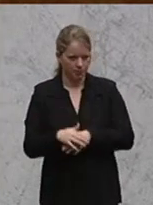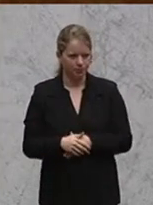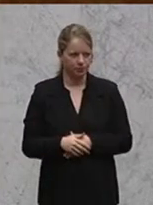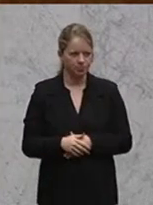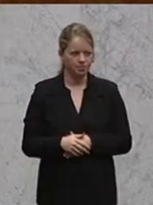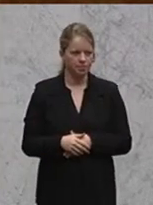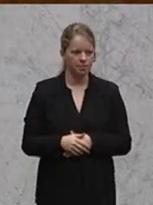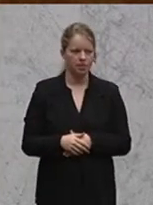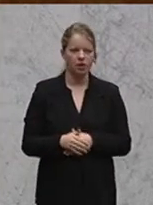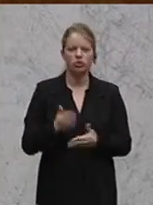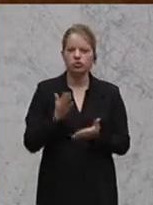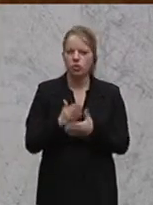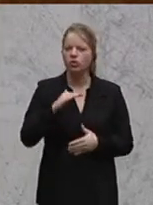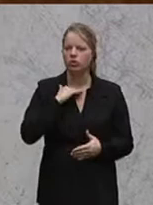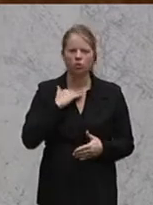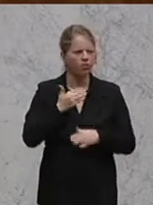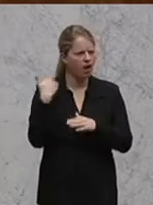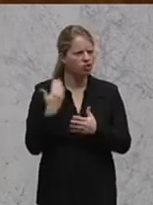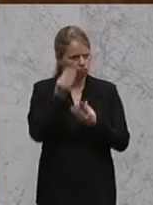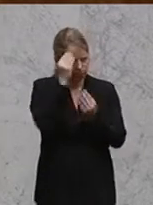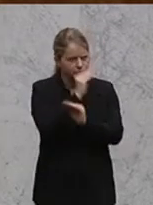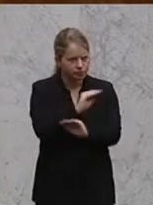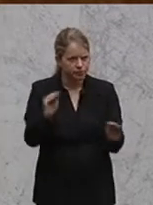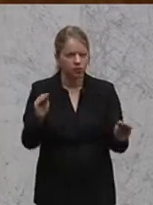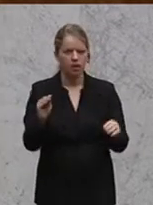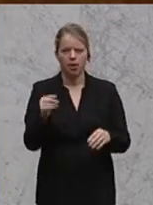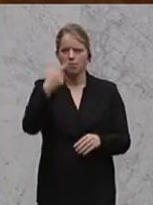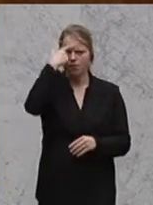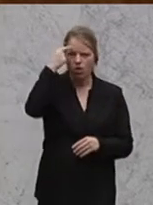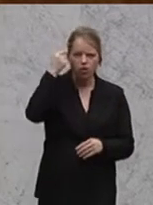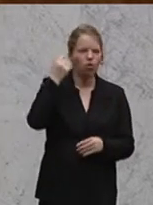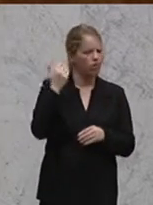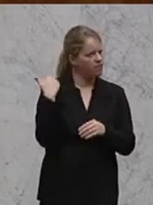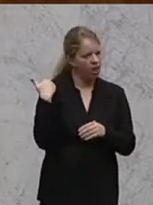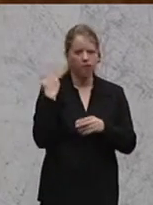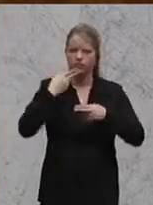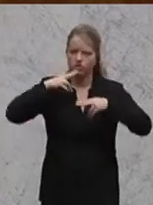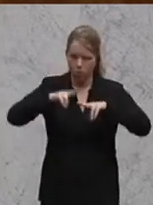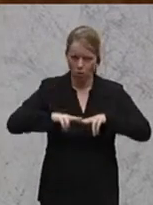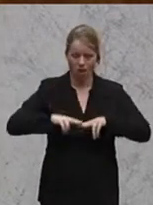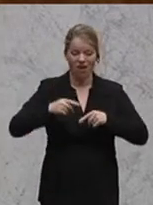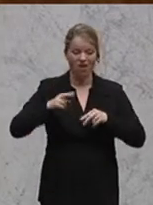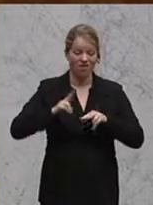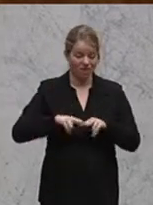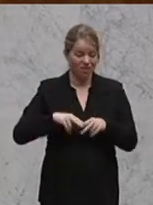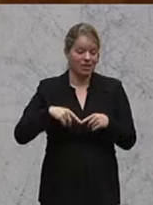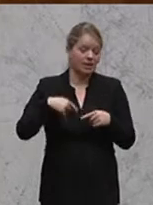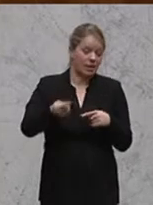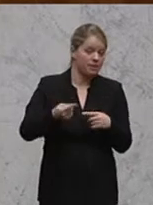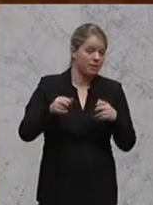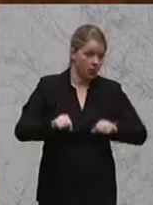Es reichte, und wir haben das ja angekündigt und der Bevölkerung versprochen, bei nächster Gelegenheit, das ist sie jetzt,